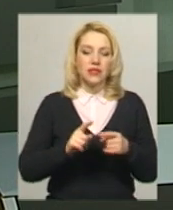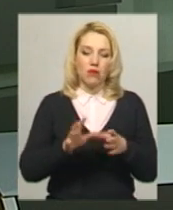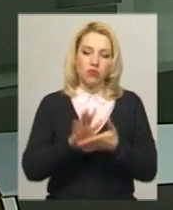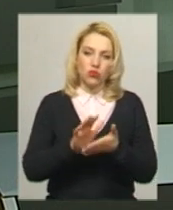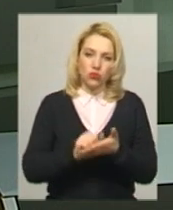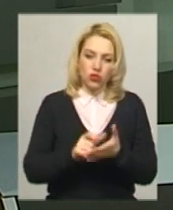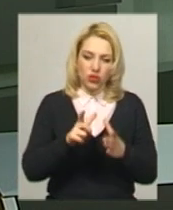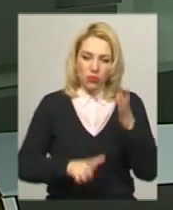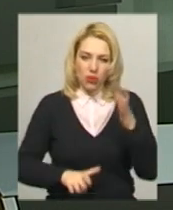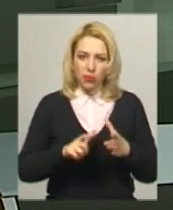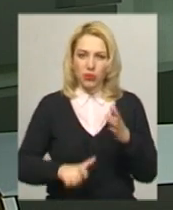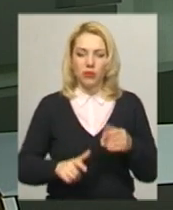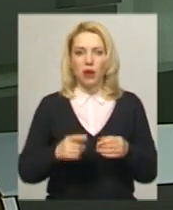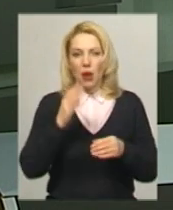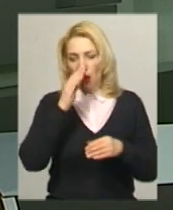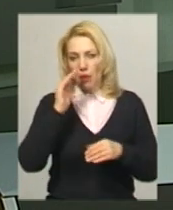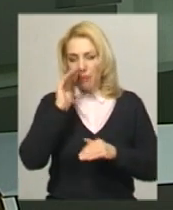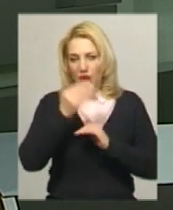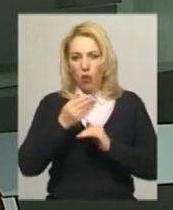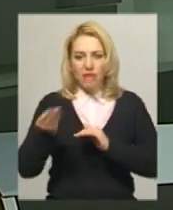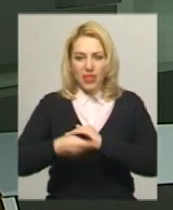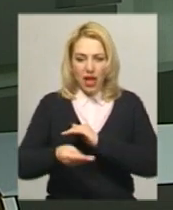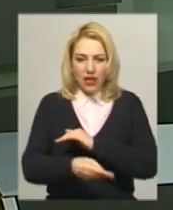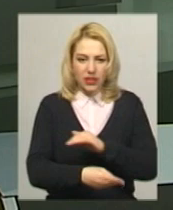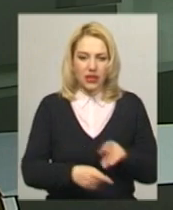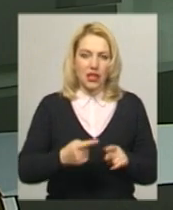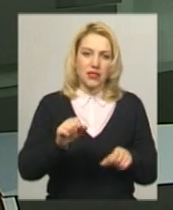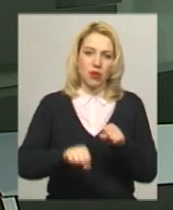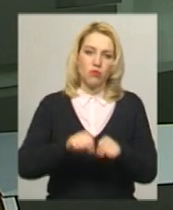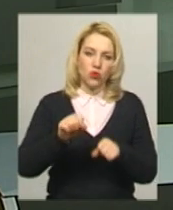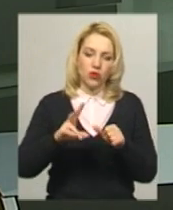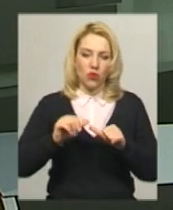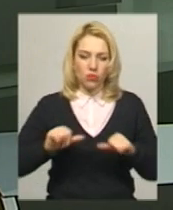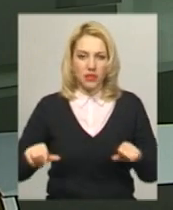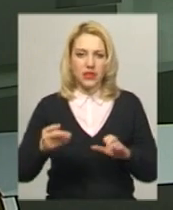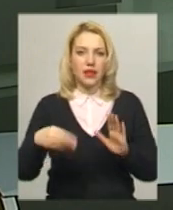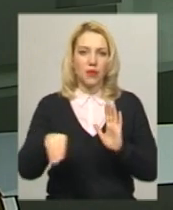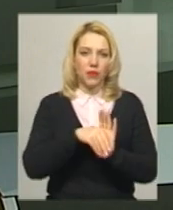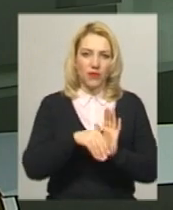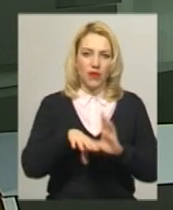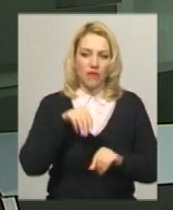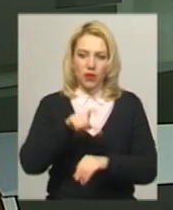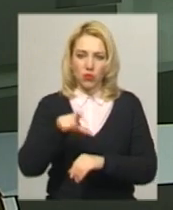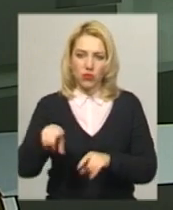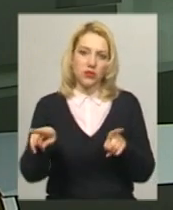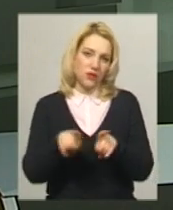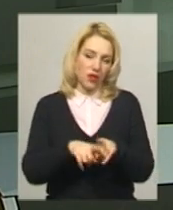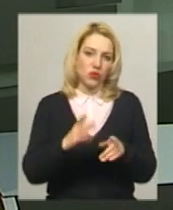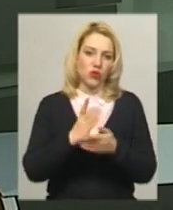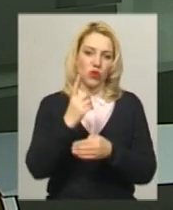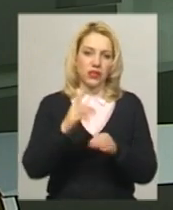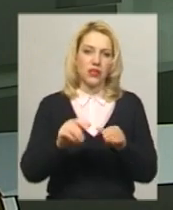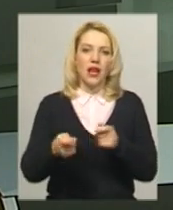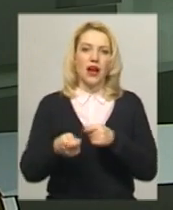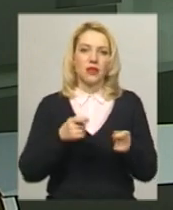бюлетенів, прихована агітація, конфлікти на дільничних виборчих комісіях та підкупи виборців. Також складений один адміністративний